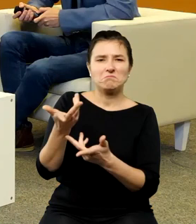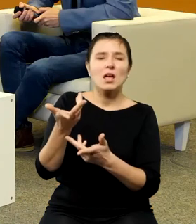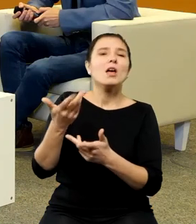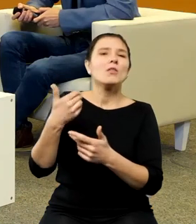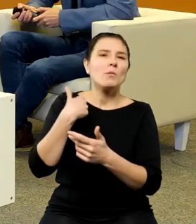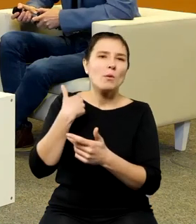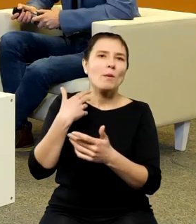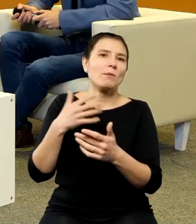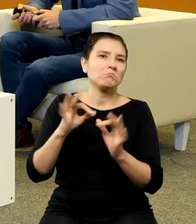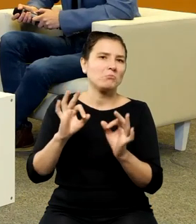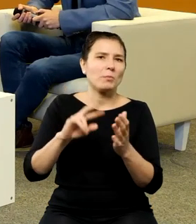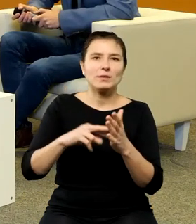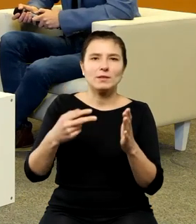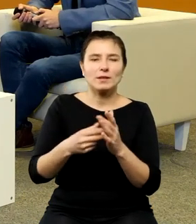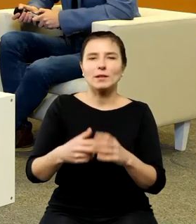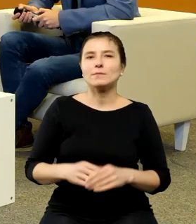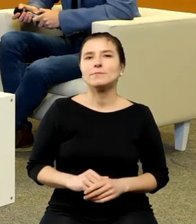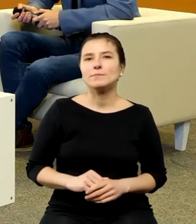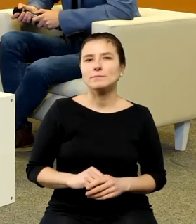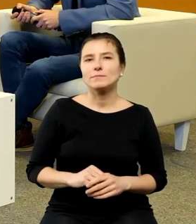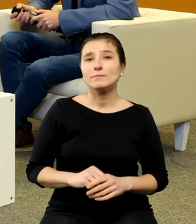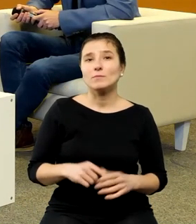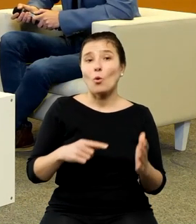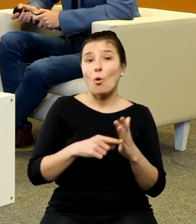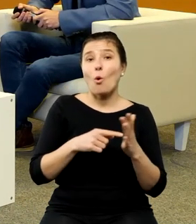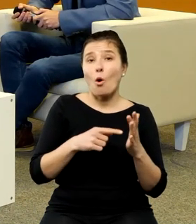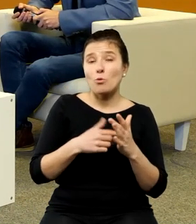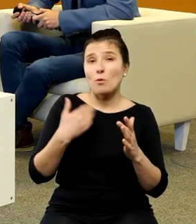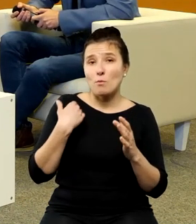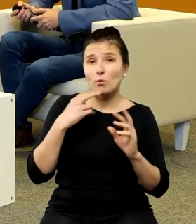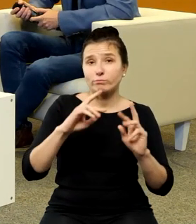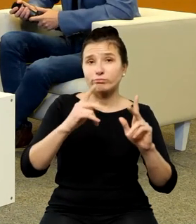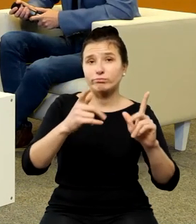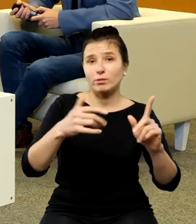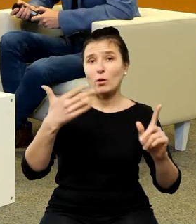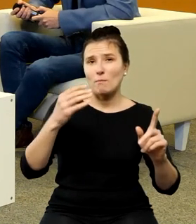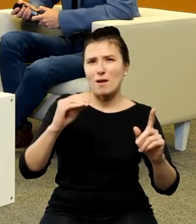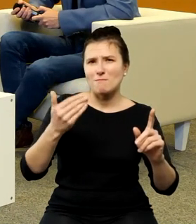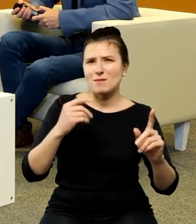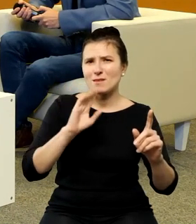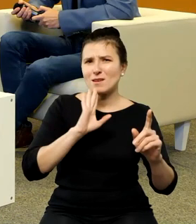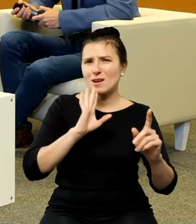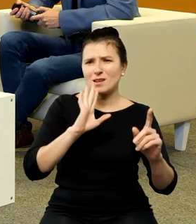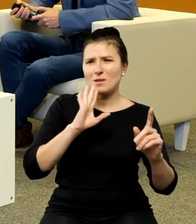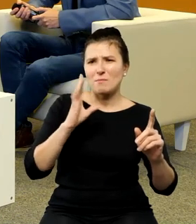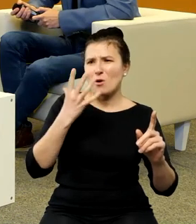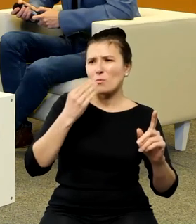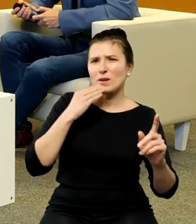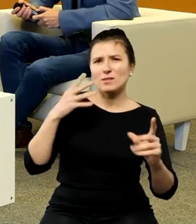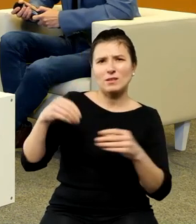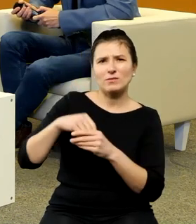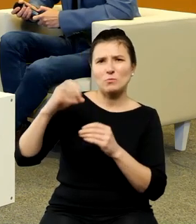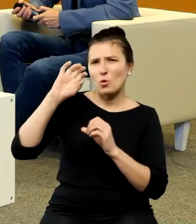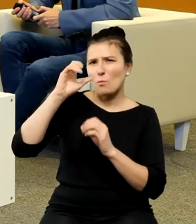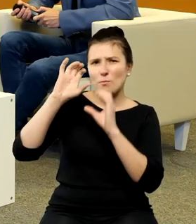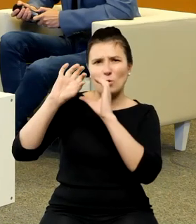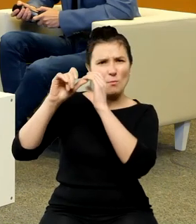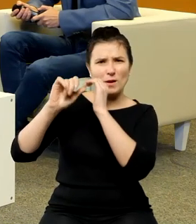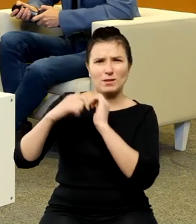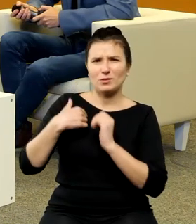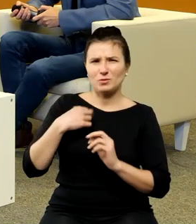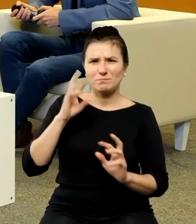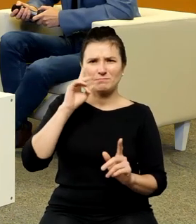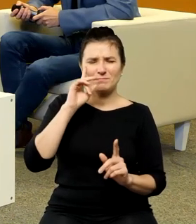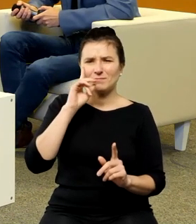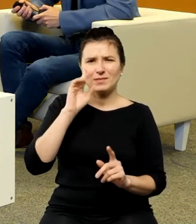i łupy nasze to to właśnie krąży ale chyba niestety właśnie żaden obrazek z samym Kopernikiem się jakoś tak nie